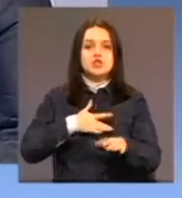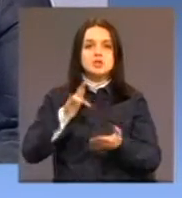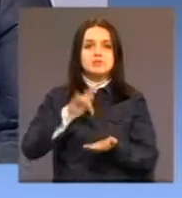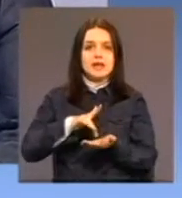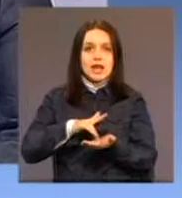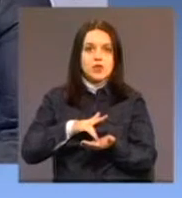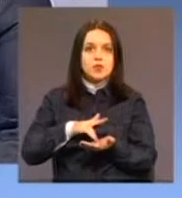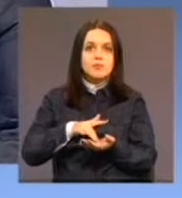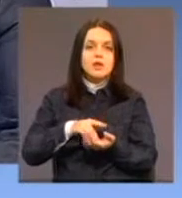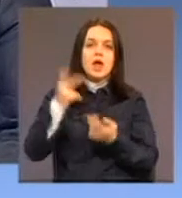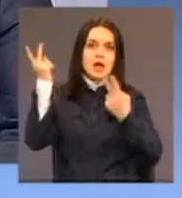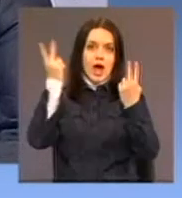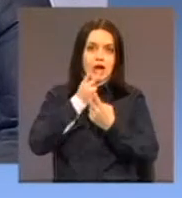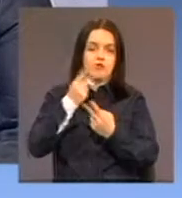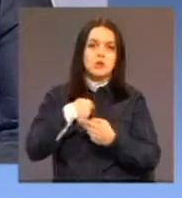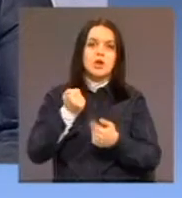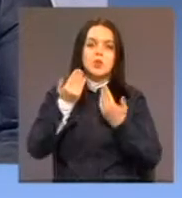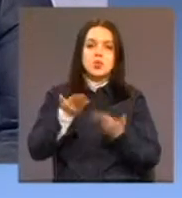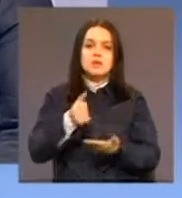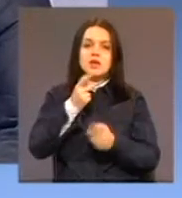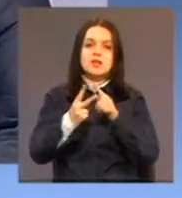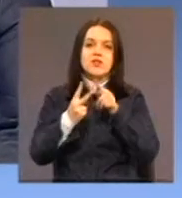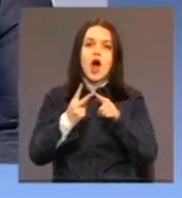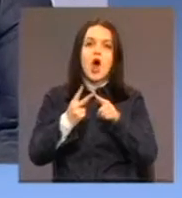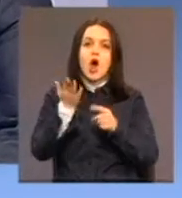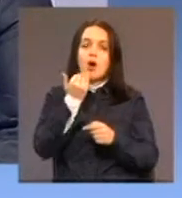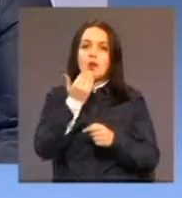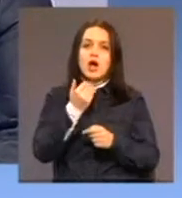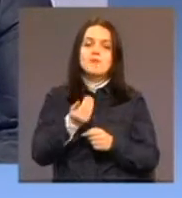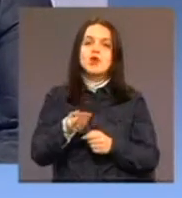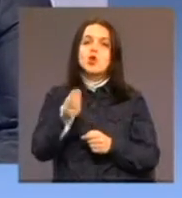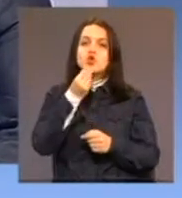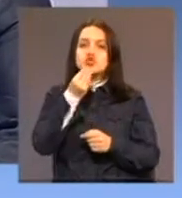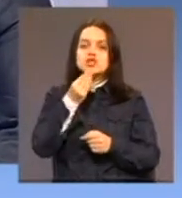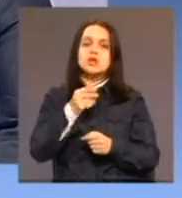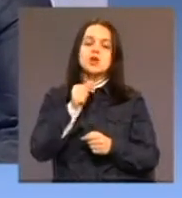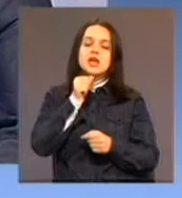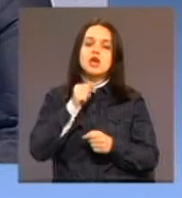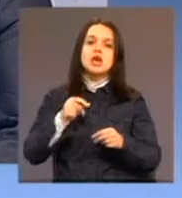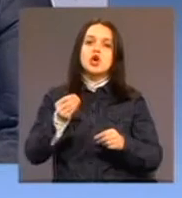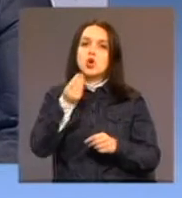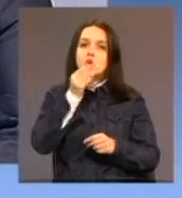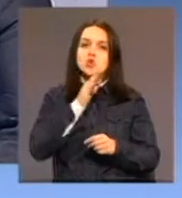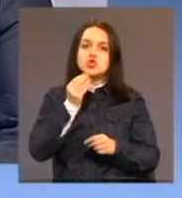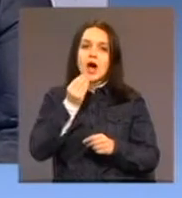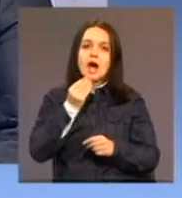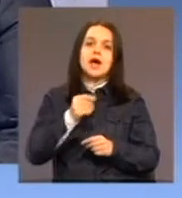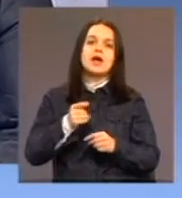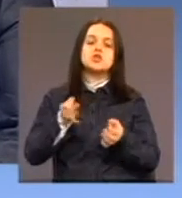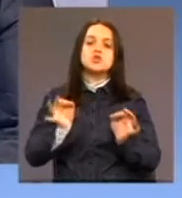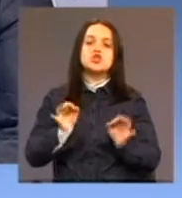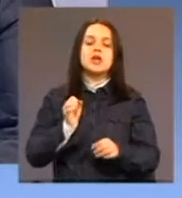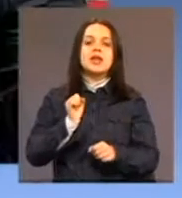Naravno, nudimo dva obroka, uženu i ručak. Nudimo stručni defektološki rad sa djecom